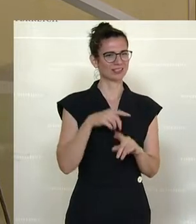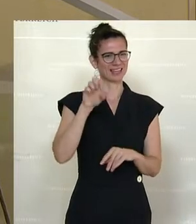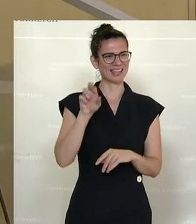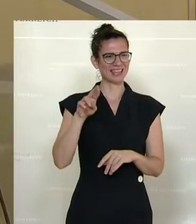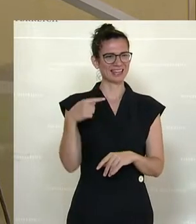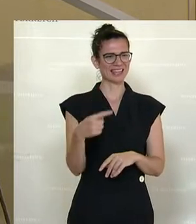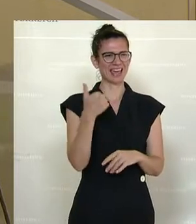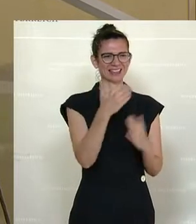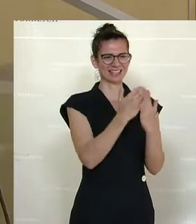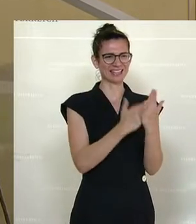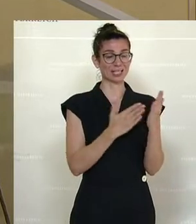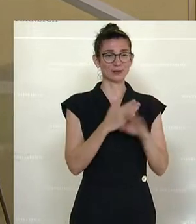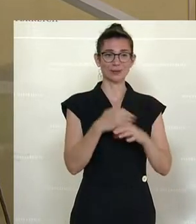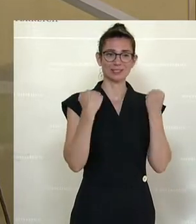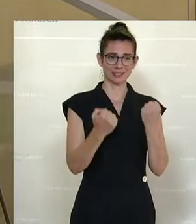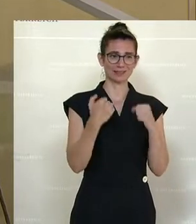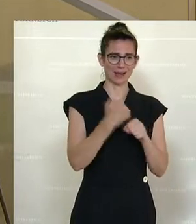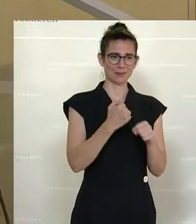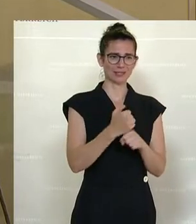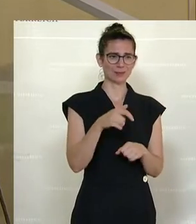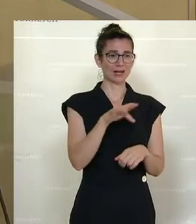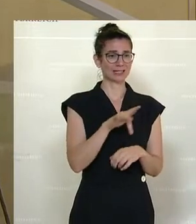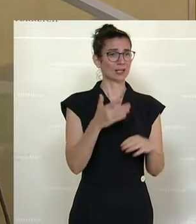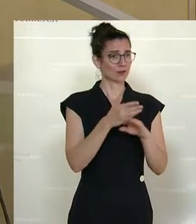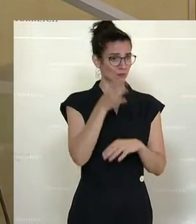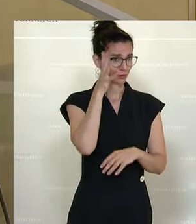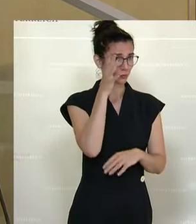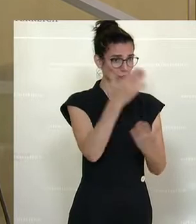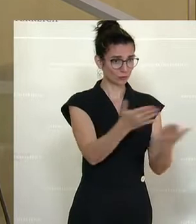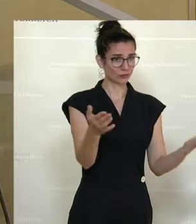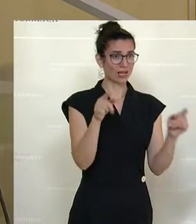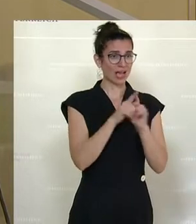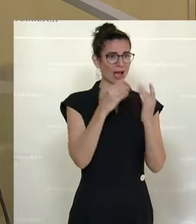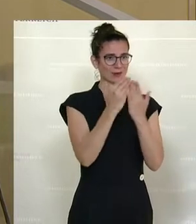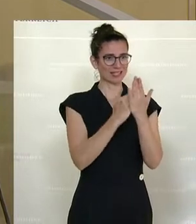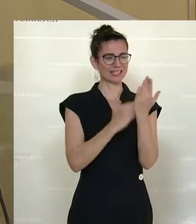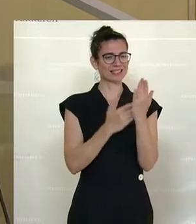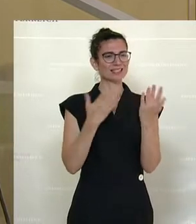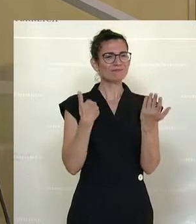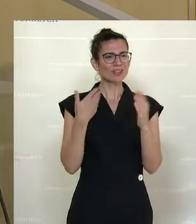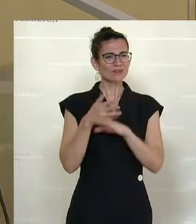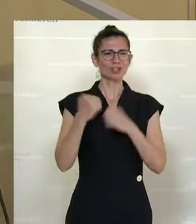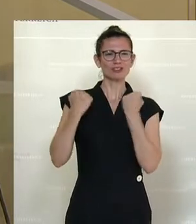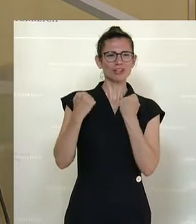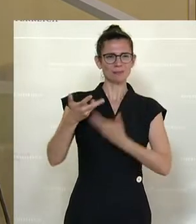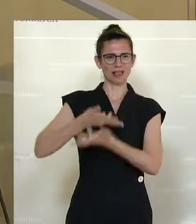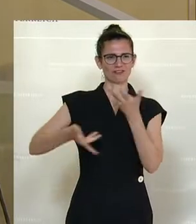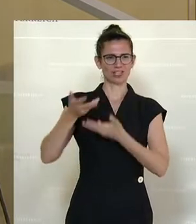ein Gesetz für sichere Arbeitsplätze, auch in der Zukunft. Das ist ein Gesetz für stabile Wirtschaft, für